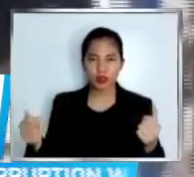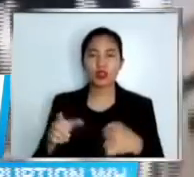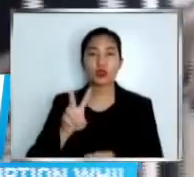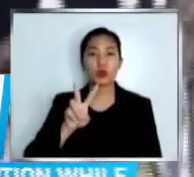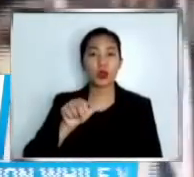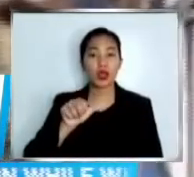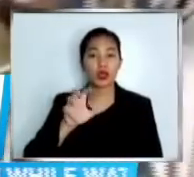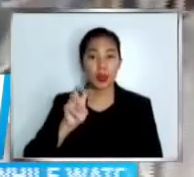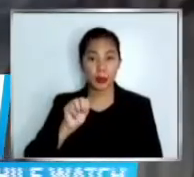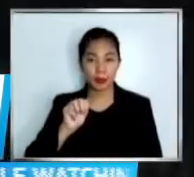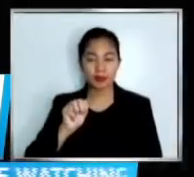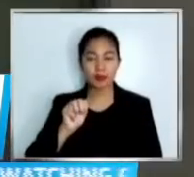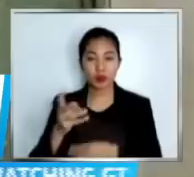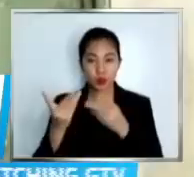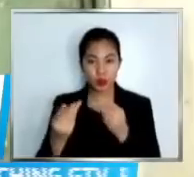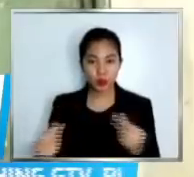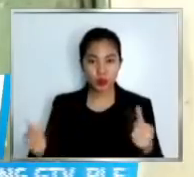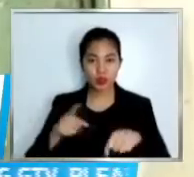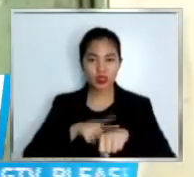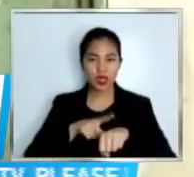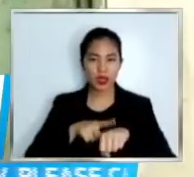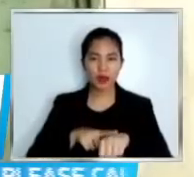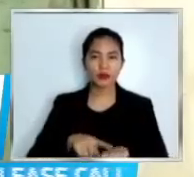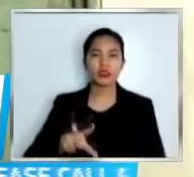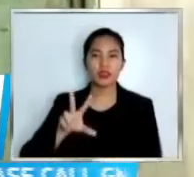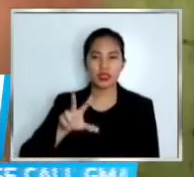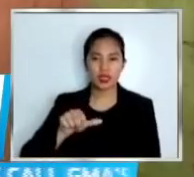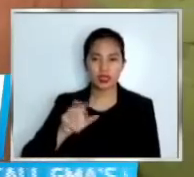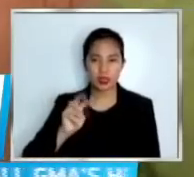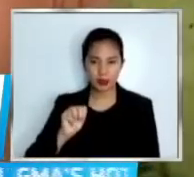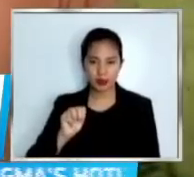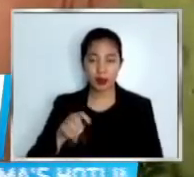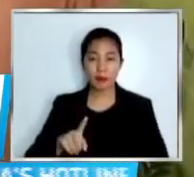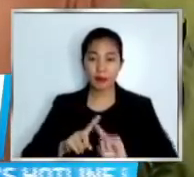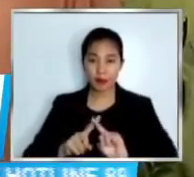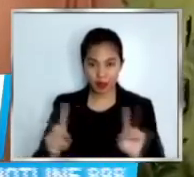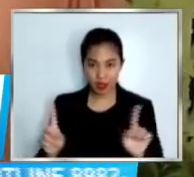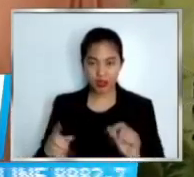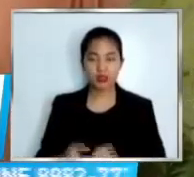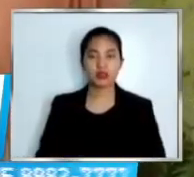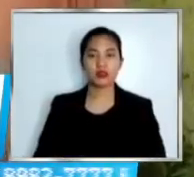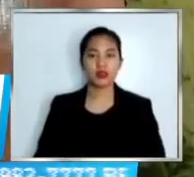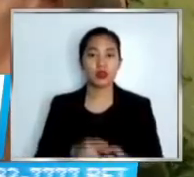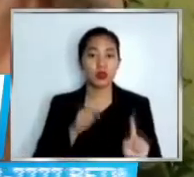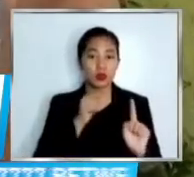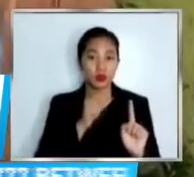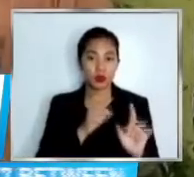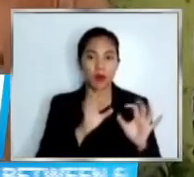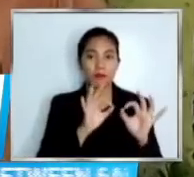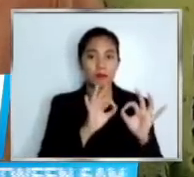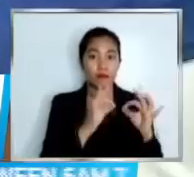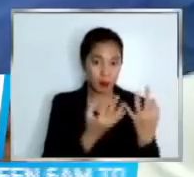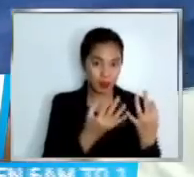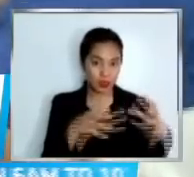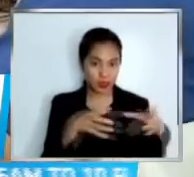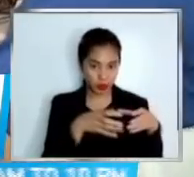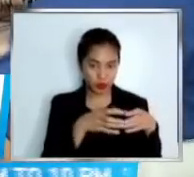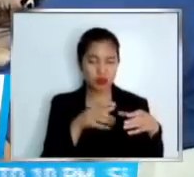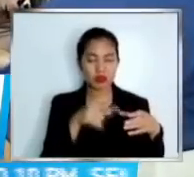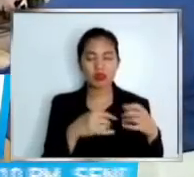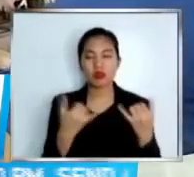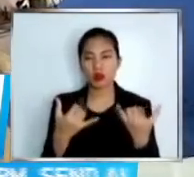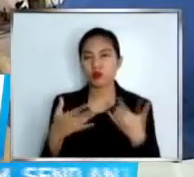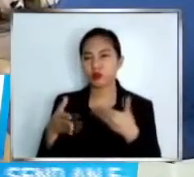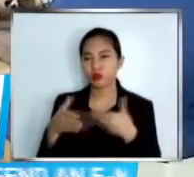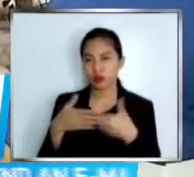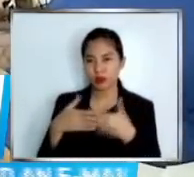naapula ng alas tres. Yun nga lang, haharapin ni Brian Fajardo at ng mag-anak niya ang Pasko na walang naisalba ni isa